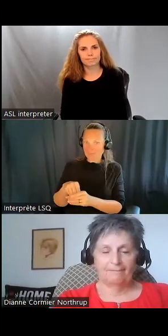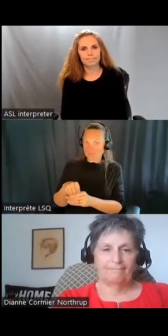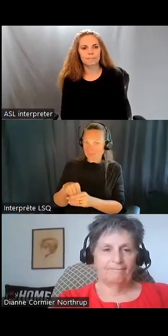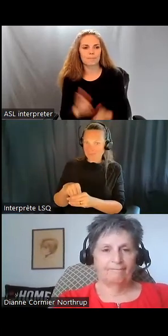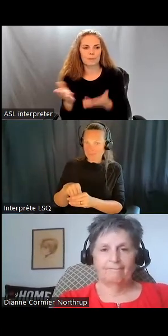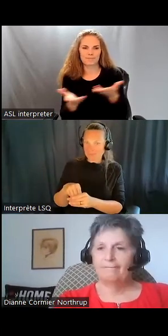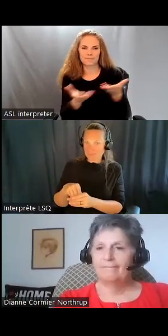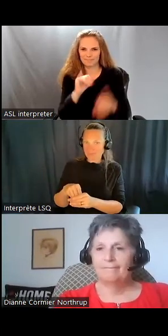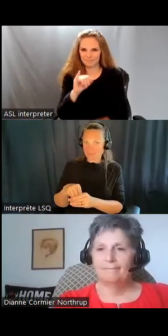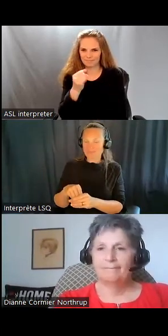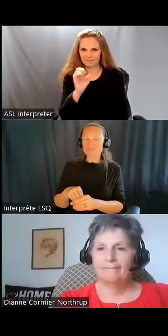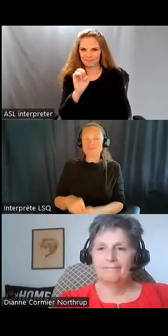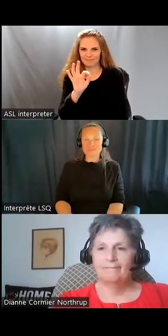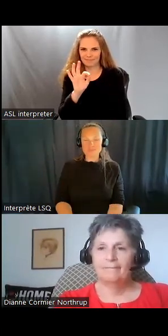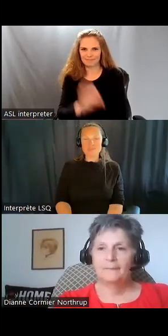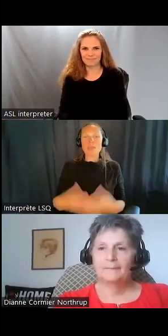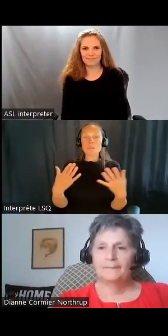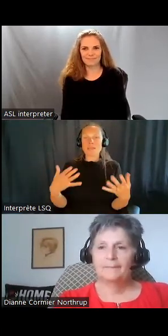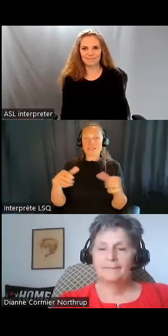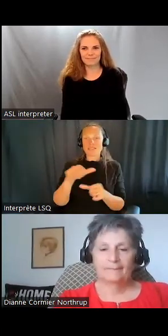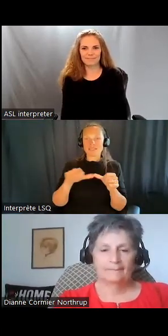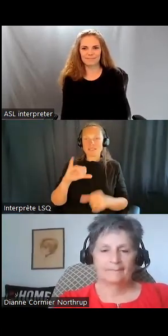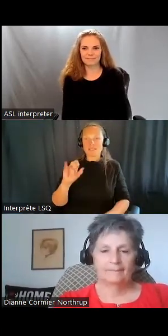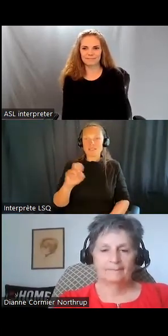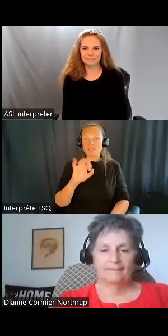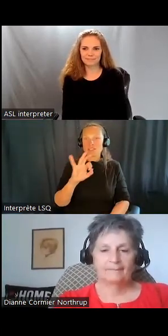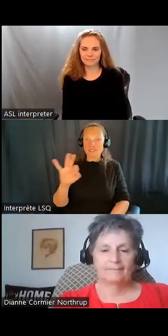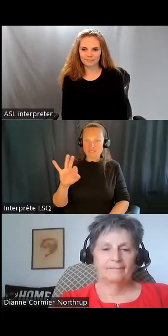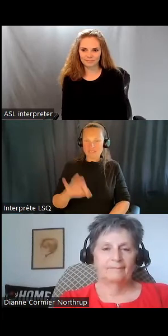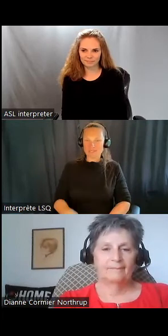Et maintenant, vais rendre le micro à Jeff. Merci, Diane.